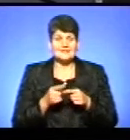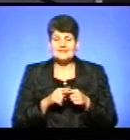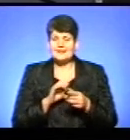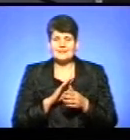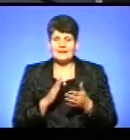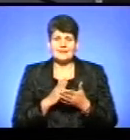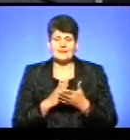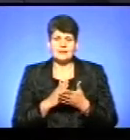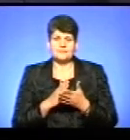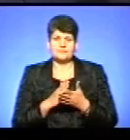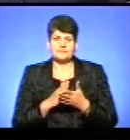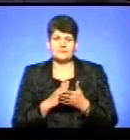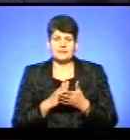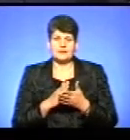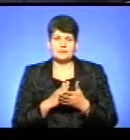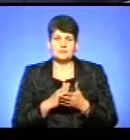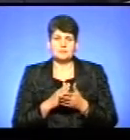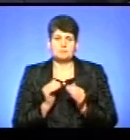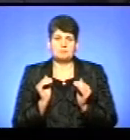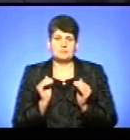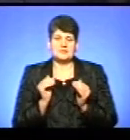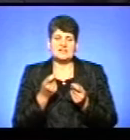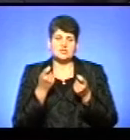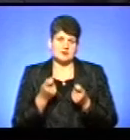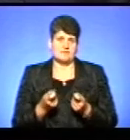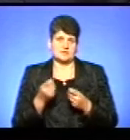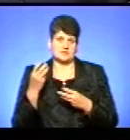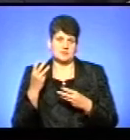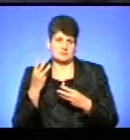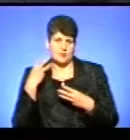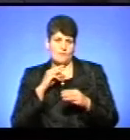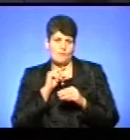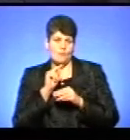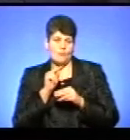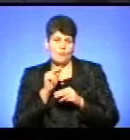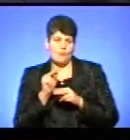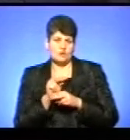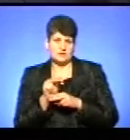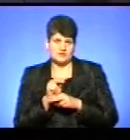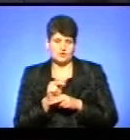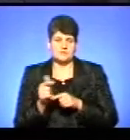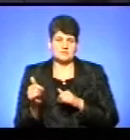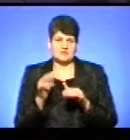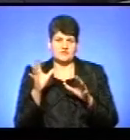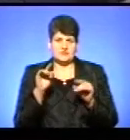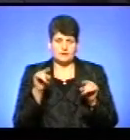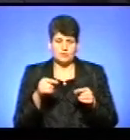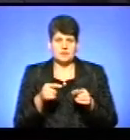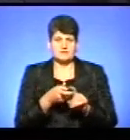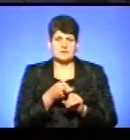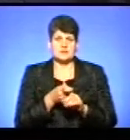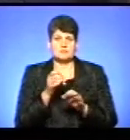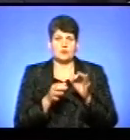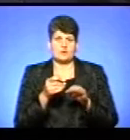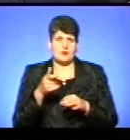дорожча модернізація буде пов'язана з тим, щоб забезпечити всі вимоги, необхідні по природньому газу. Це не тільки для